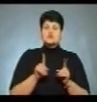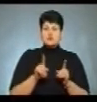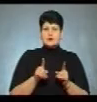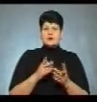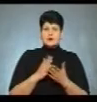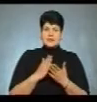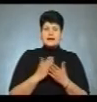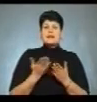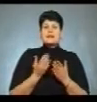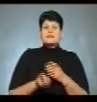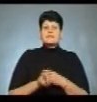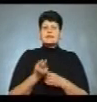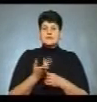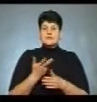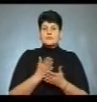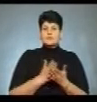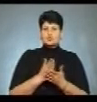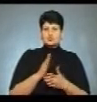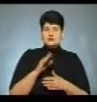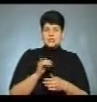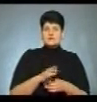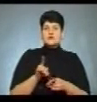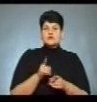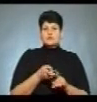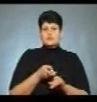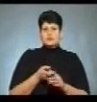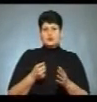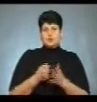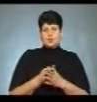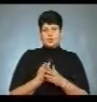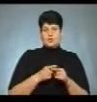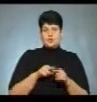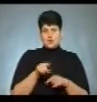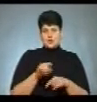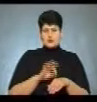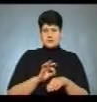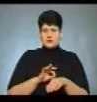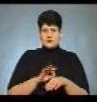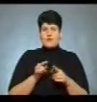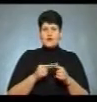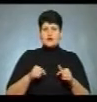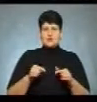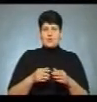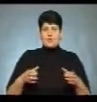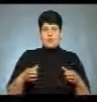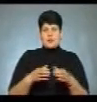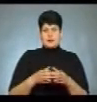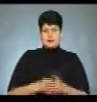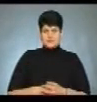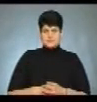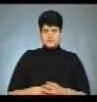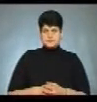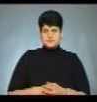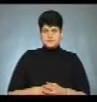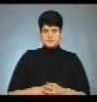який збудник послужив, і що саме призвело до даного захворювання в організованому колективі. Богдан